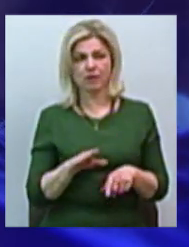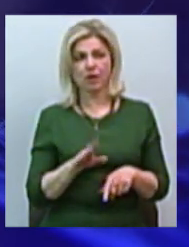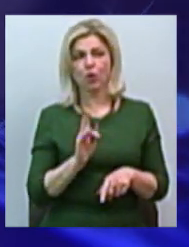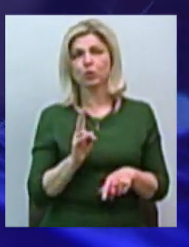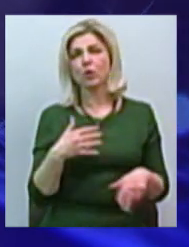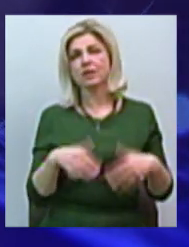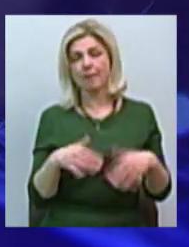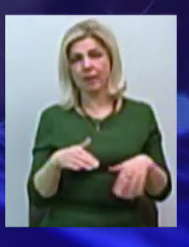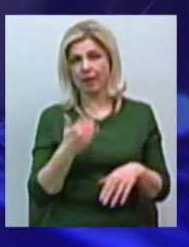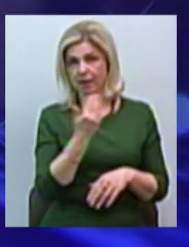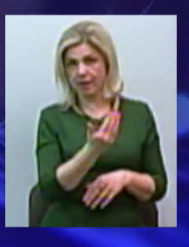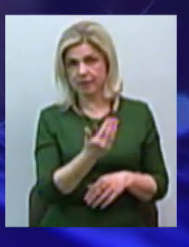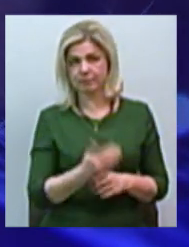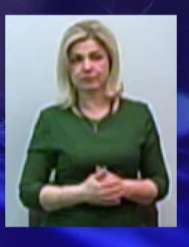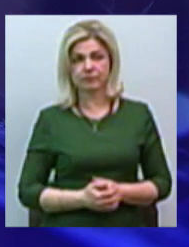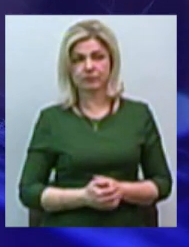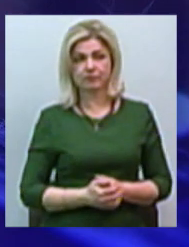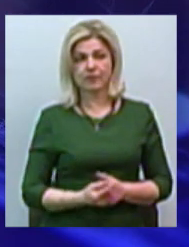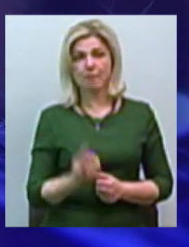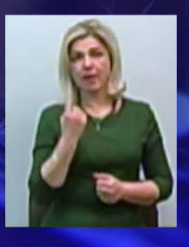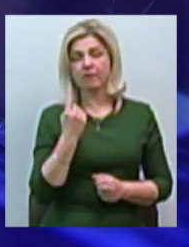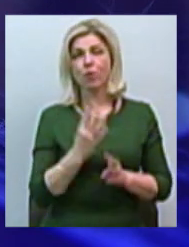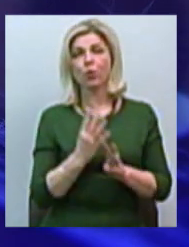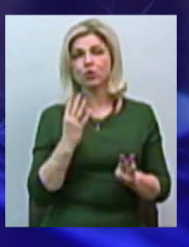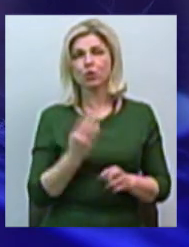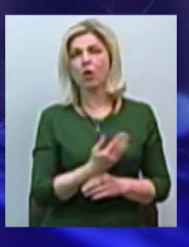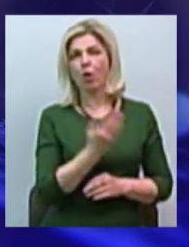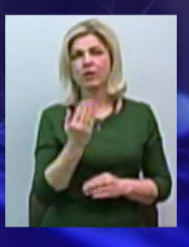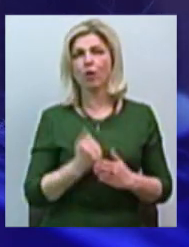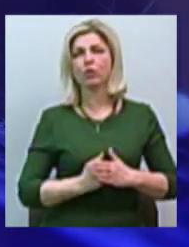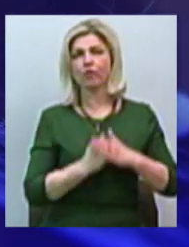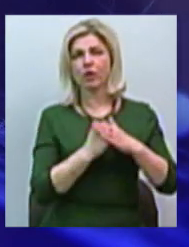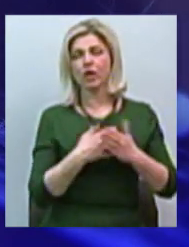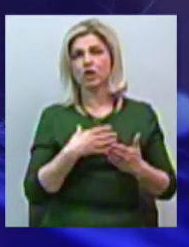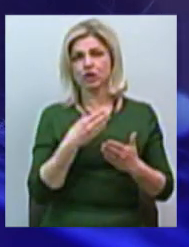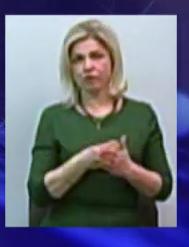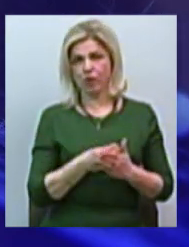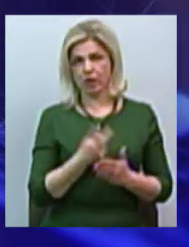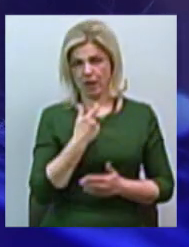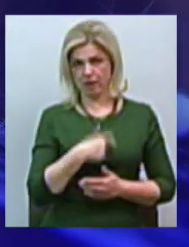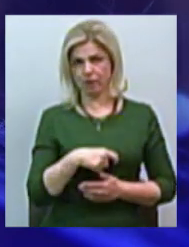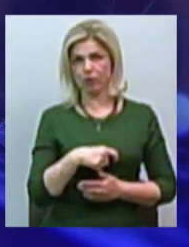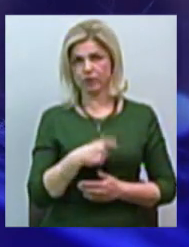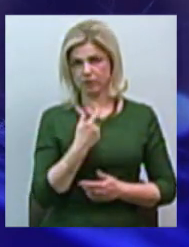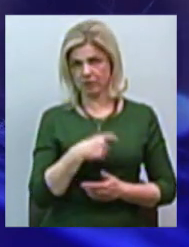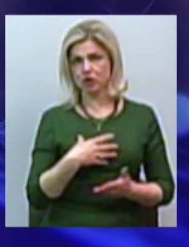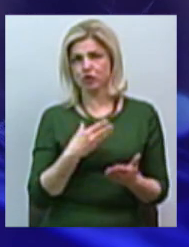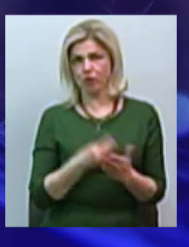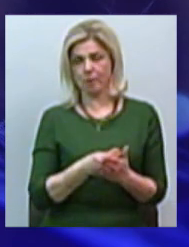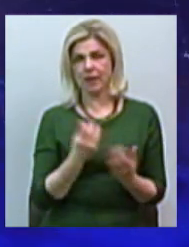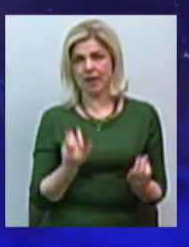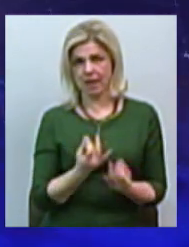послабеє їх, в першу чергу, вони руководствуються своїми собственними інтересами, тому що,